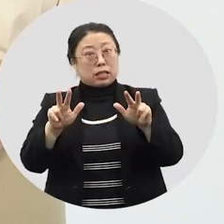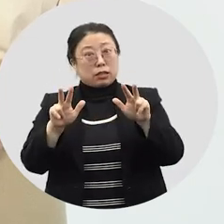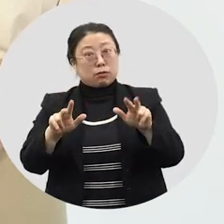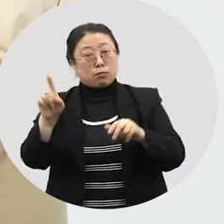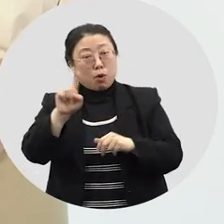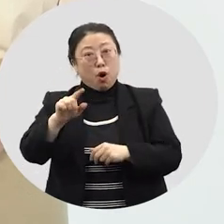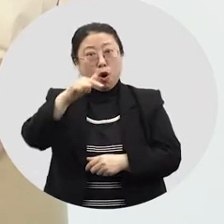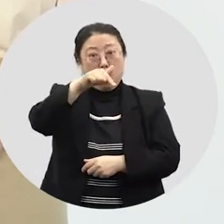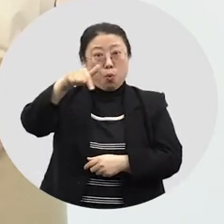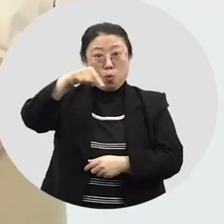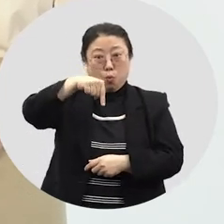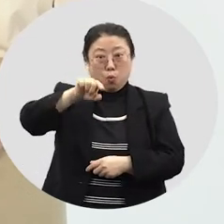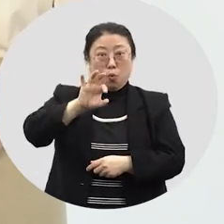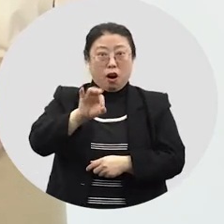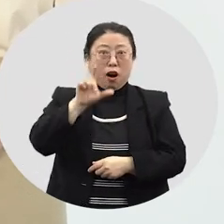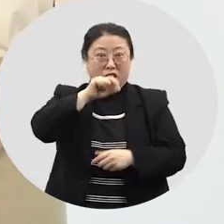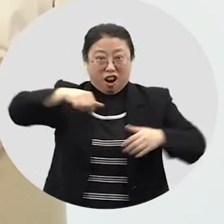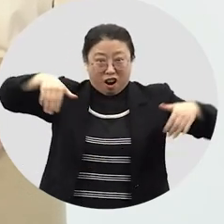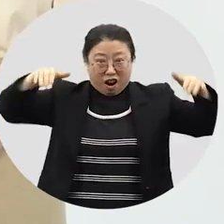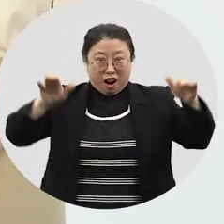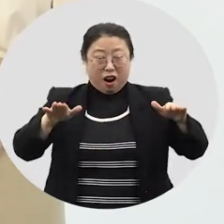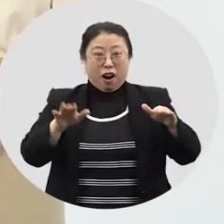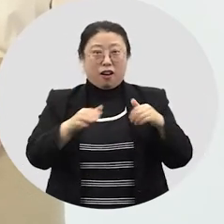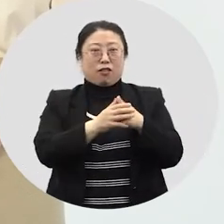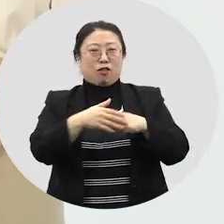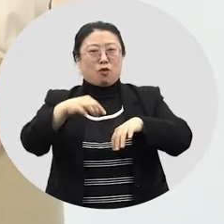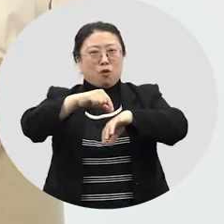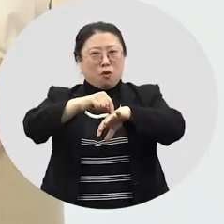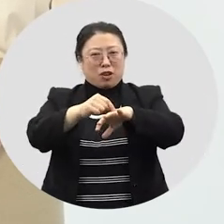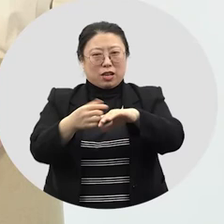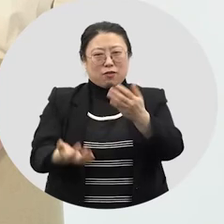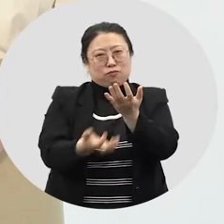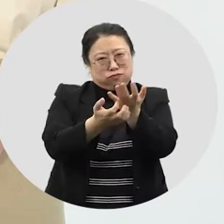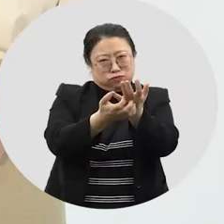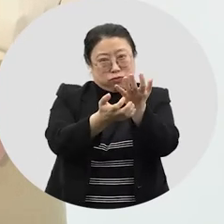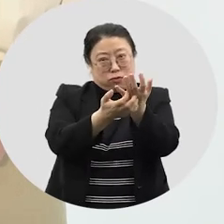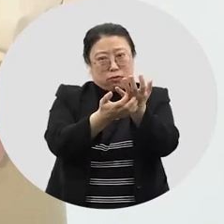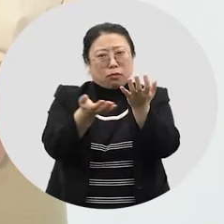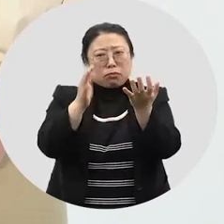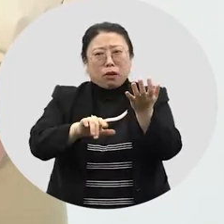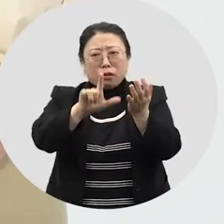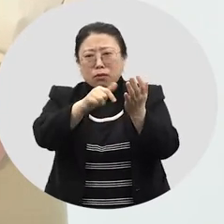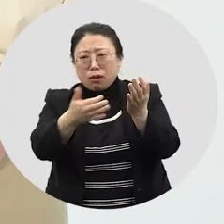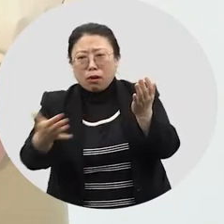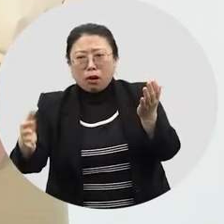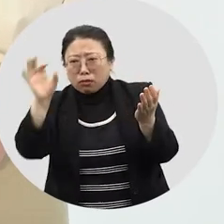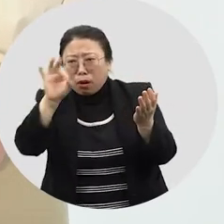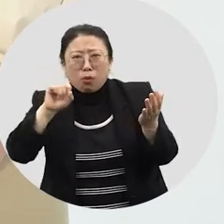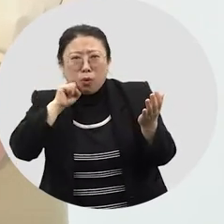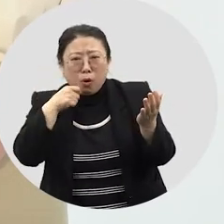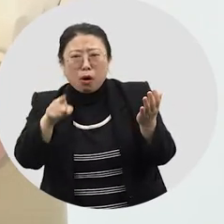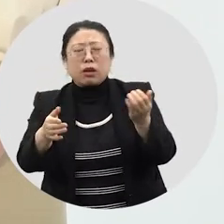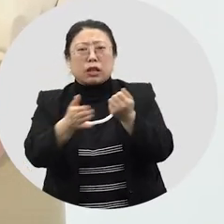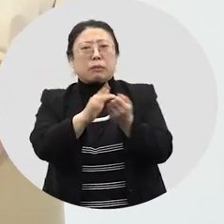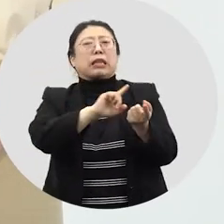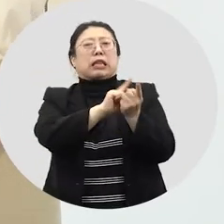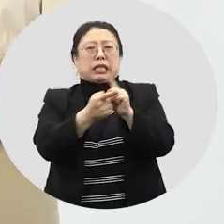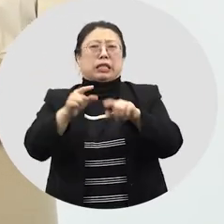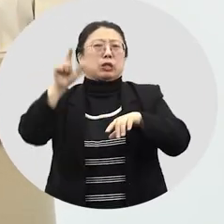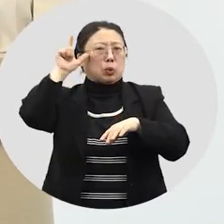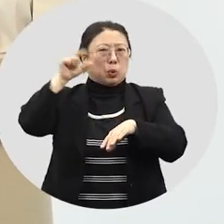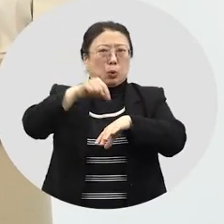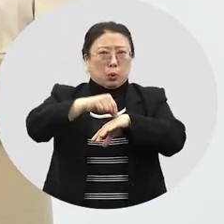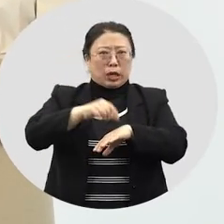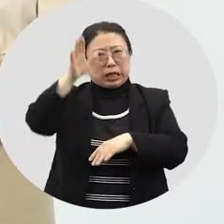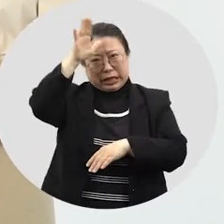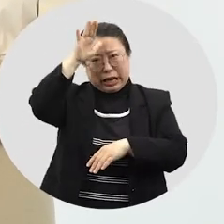떡국을 꽝고기 국물에 끓였대요. 그러다가 꽝고기를 구하기 어려워지면서 소고기나 집에서 키우는 닭고기를